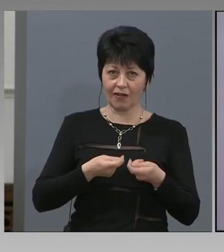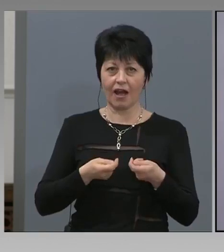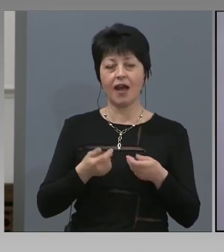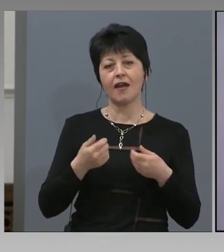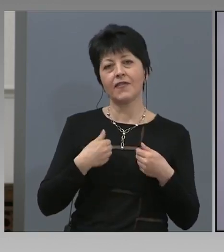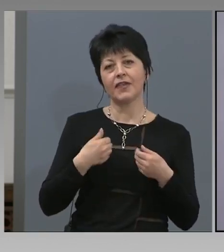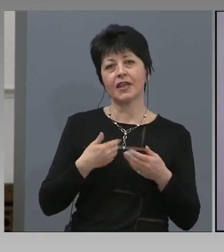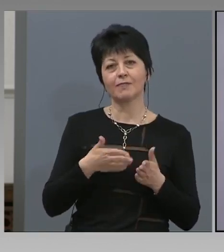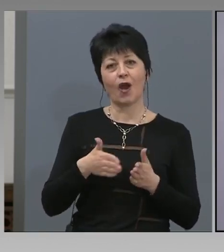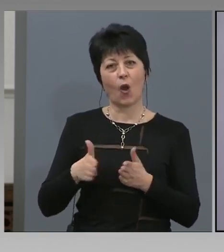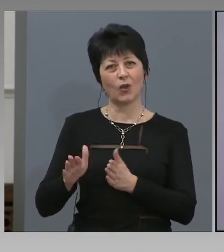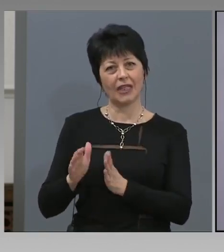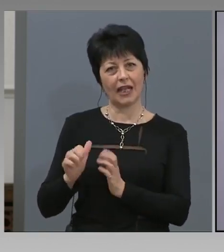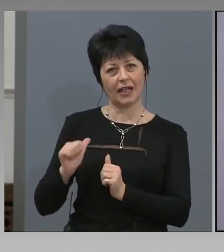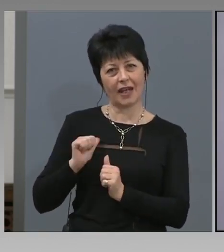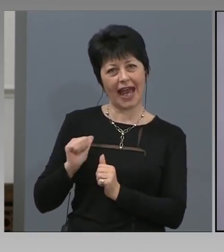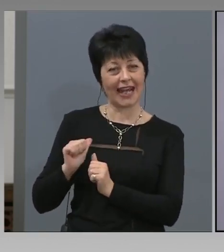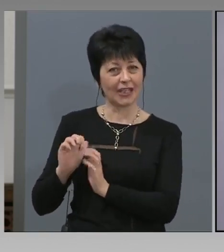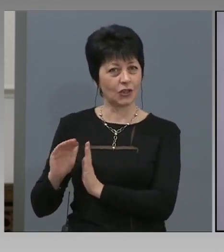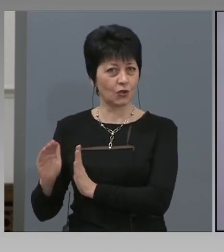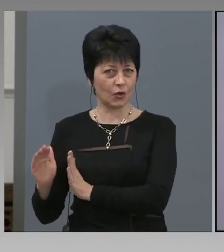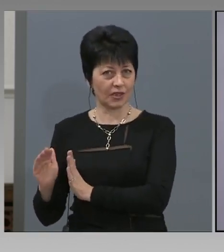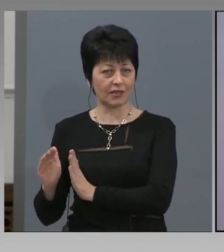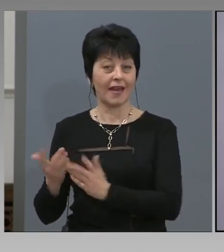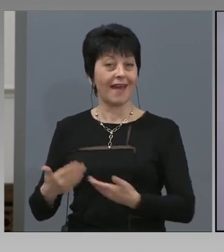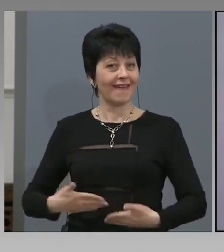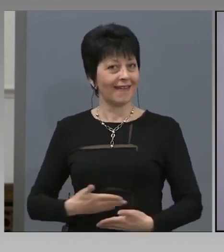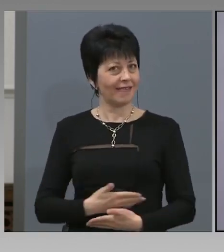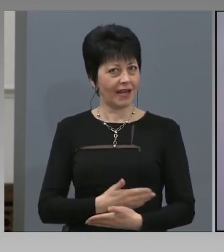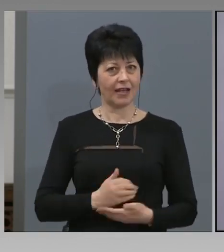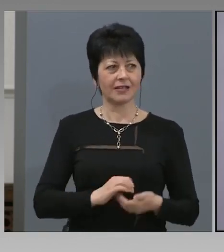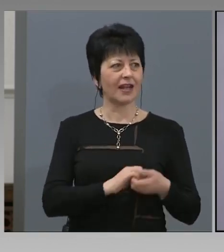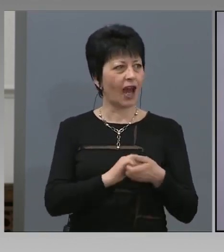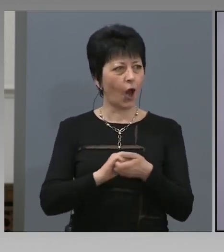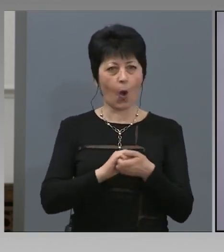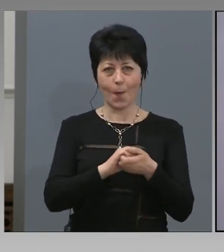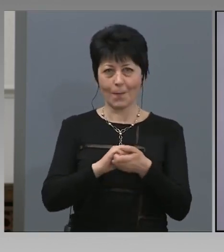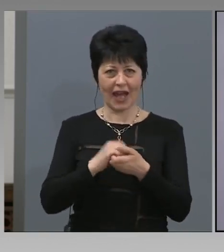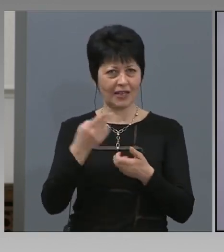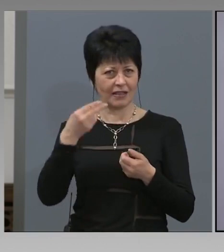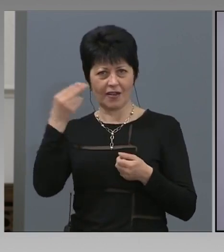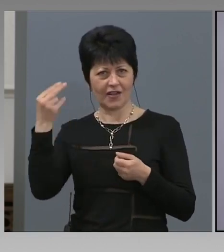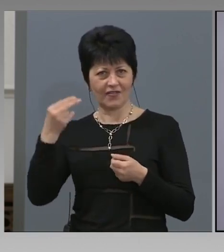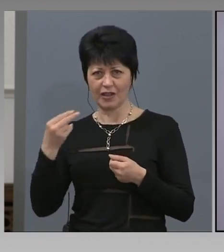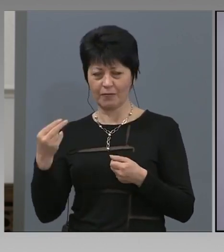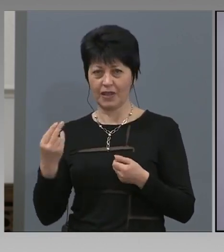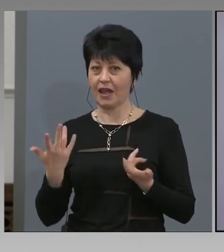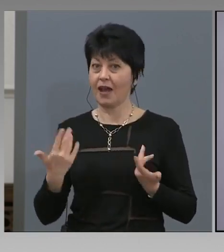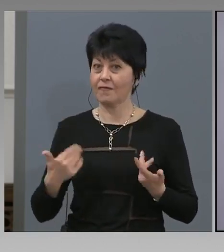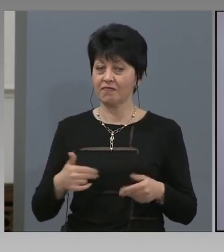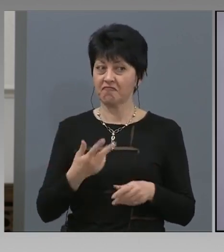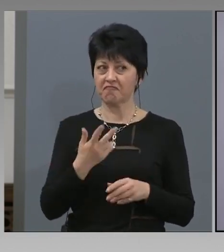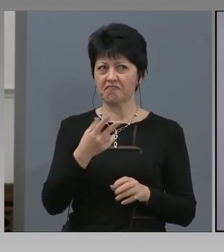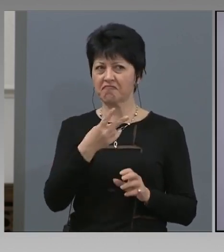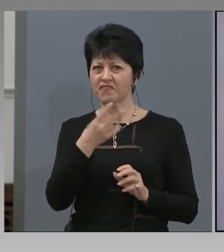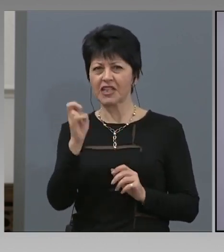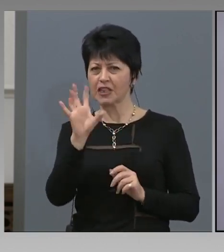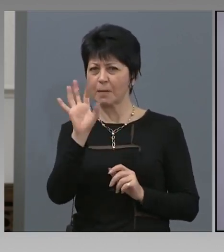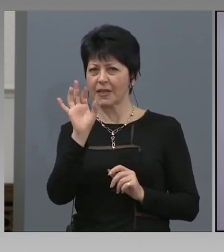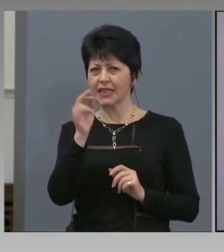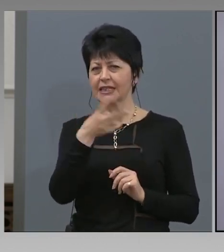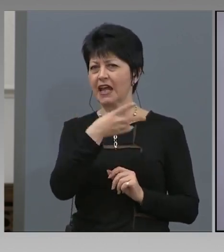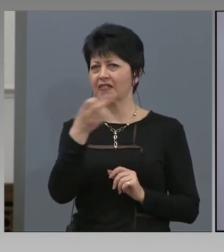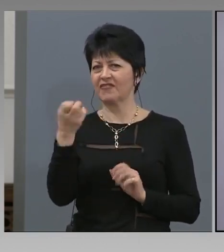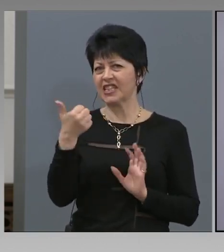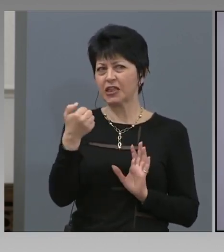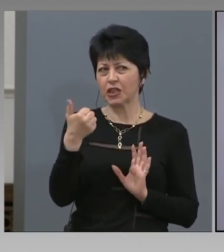за мярката 60 към 40. Интересът на компаниите е окоръжаващ, 250 или 260, само във